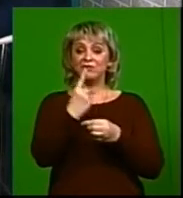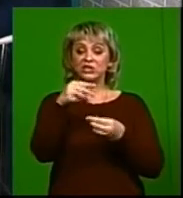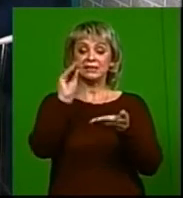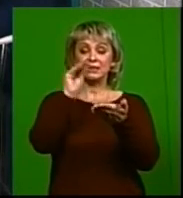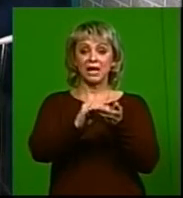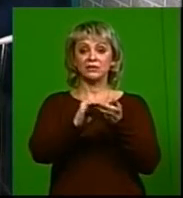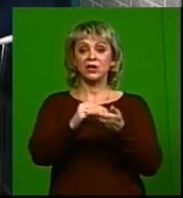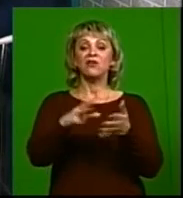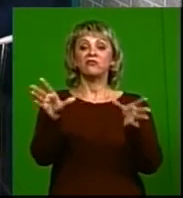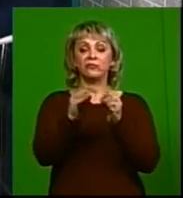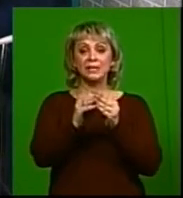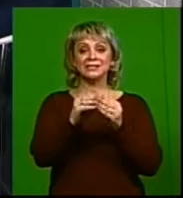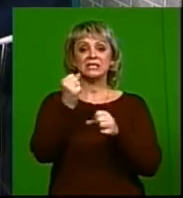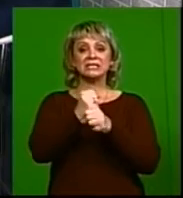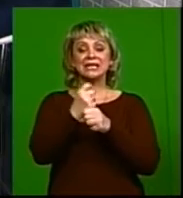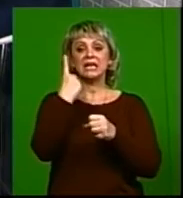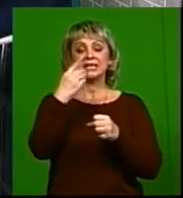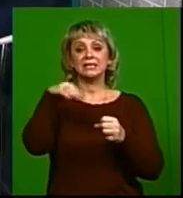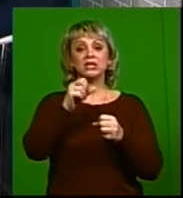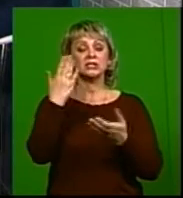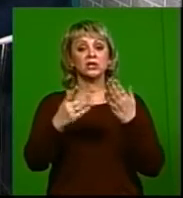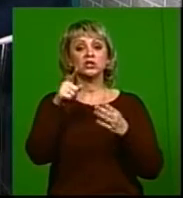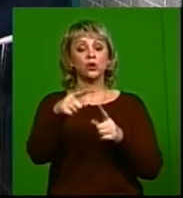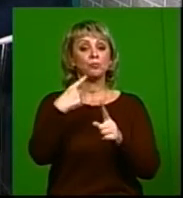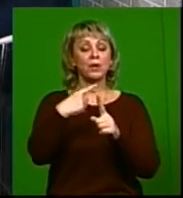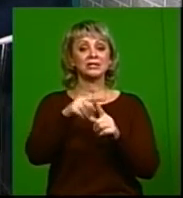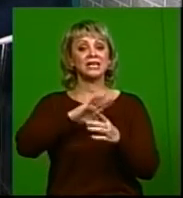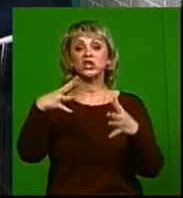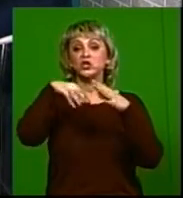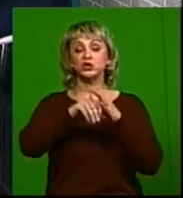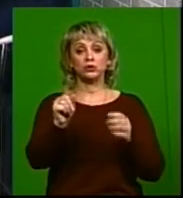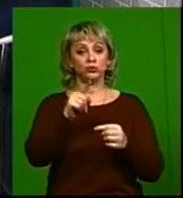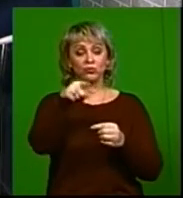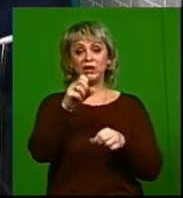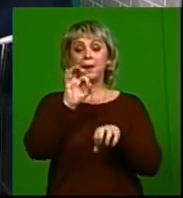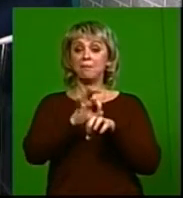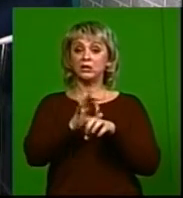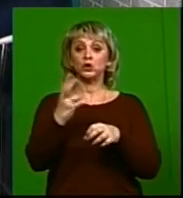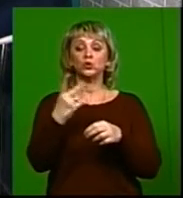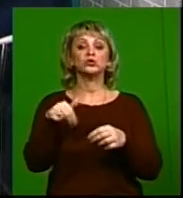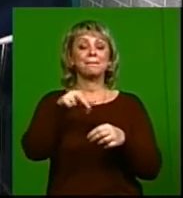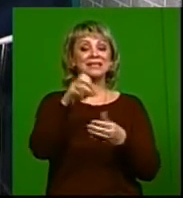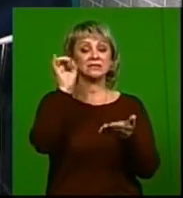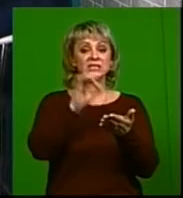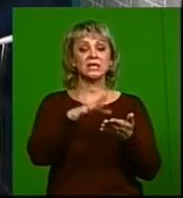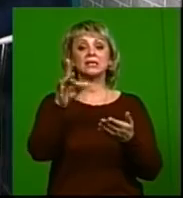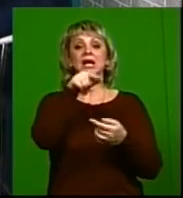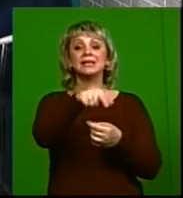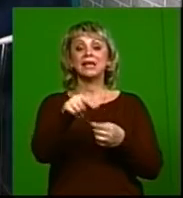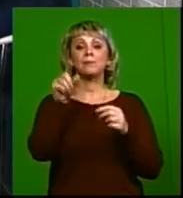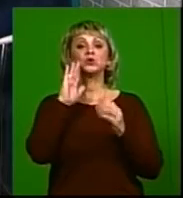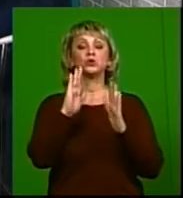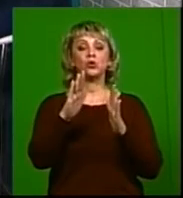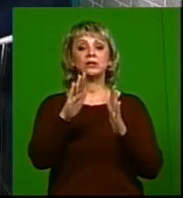данных вместе. То есть сделать один тест, и если он пошёл положительно, это не значит, что у человека ВИЧ-инфекция. Нужно дойти до Центра СПИД, ВРОСТов, и там